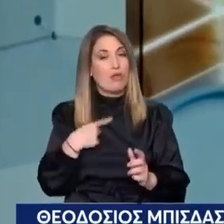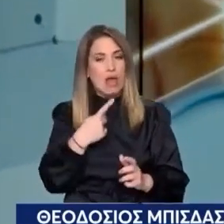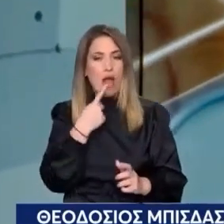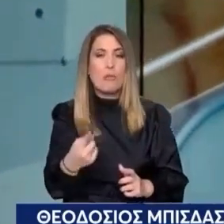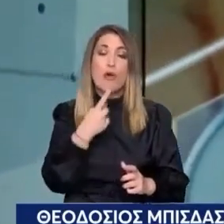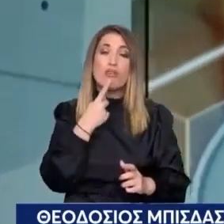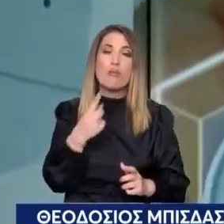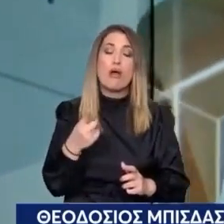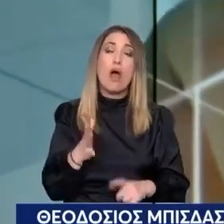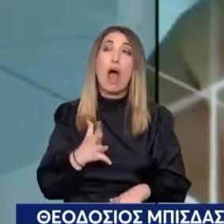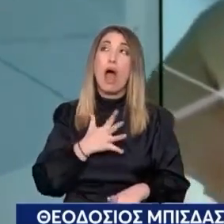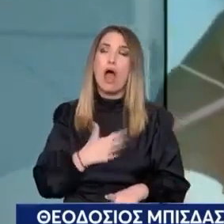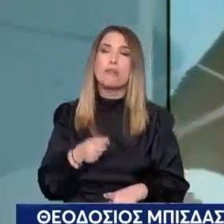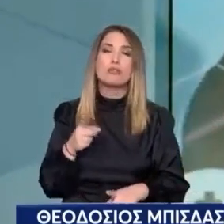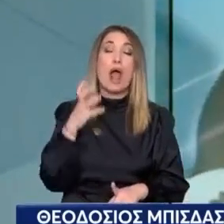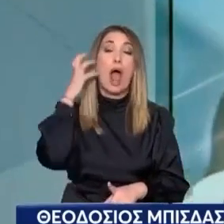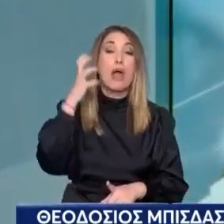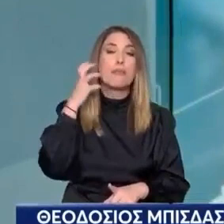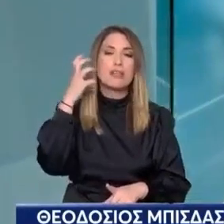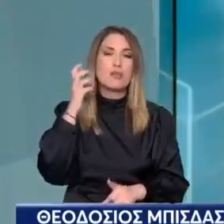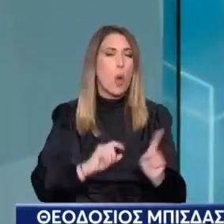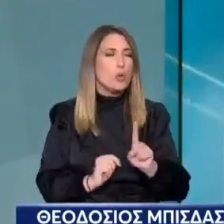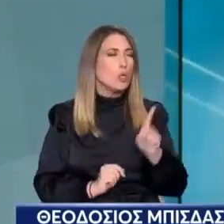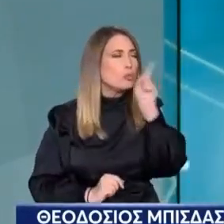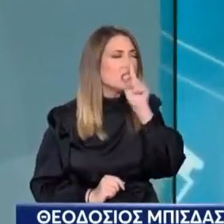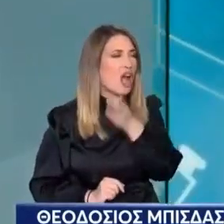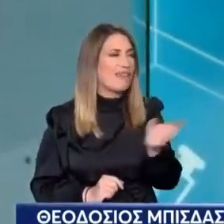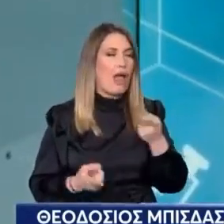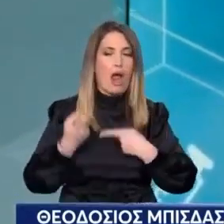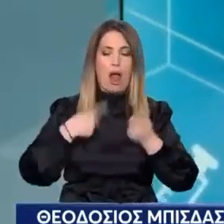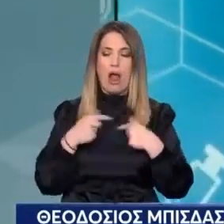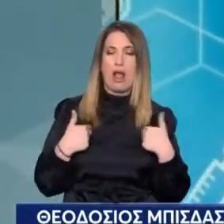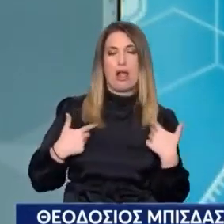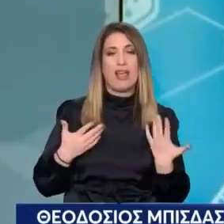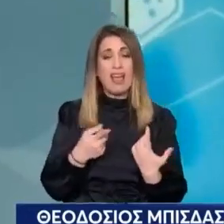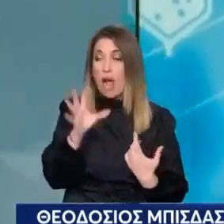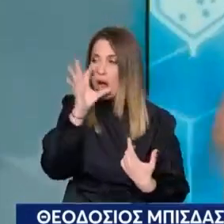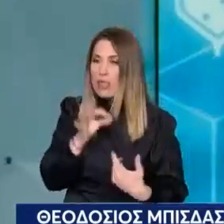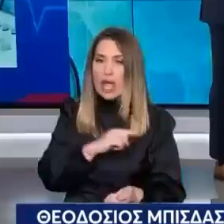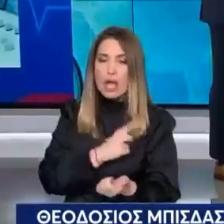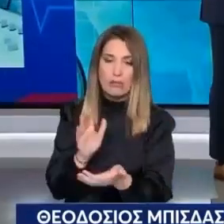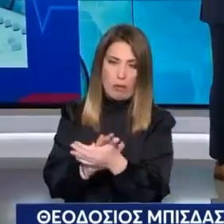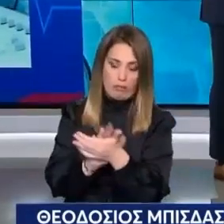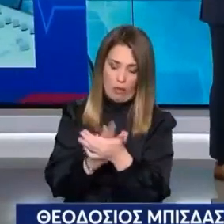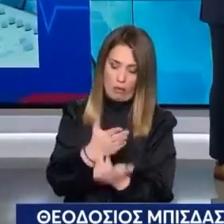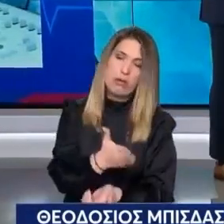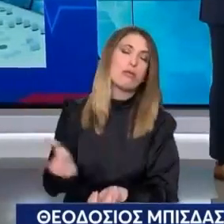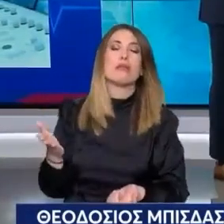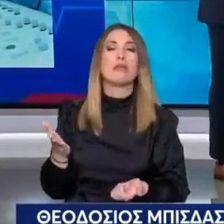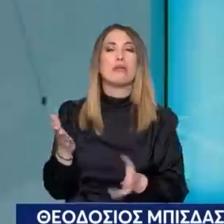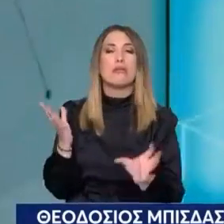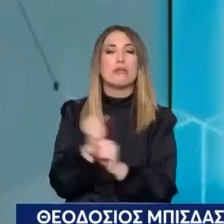Εμπιστευτείτε την επιστήμη και τους επιστήμονες Όχι τους κομπογεννήτες Αυτούς τους ανθρώπους οι οποίοι κάνουν τη δουλειά τους Τρίβουν τα παντελόνια τους στα θρανία